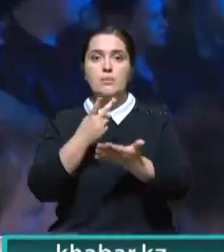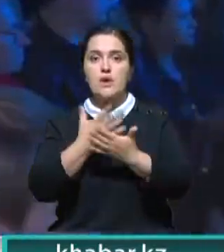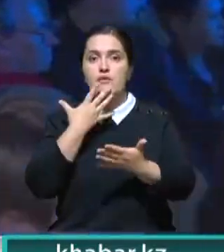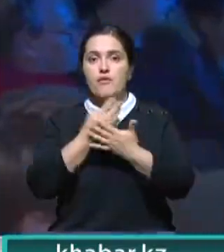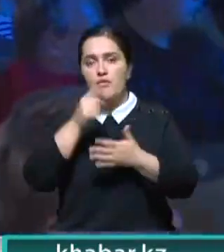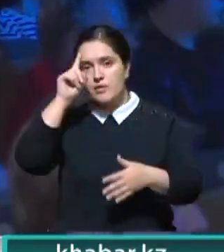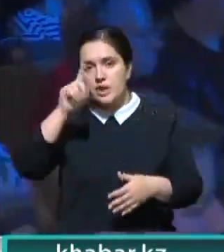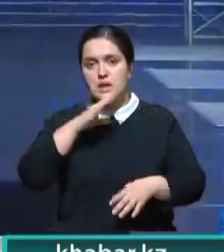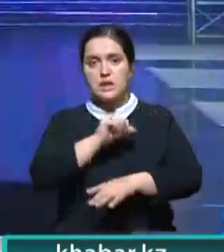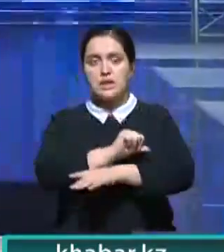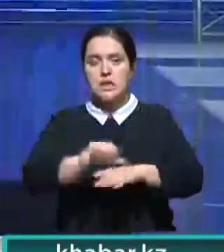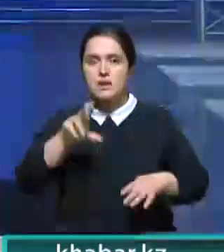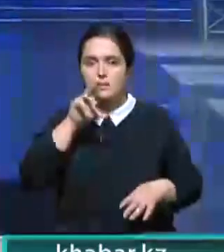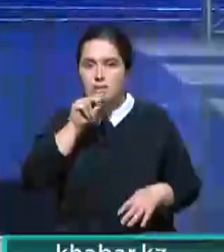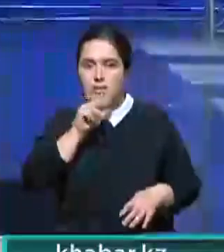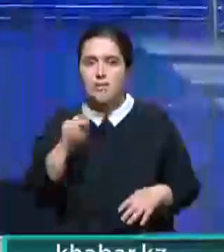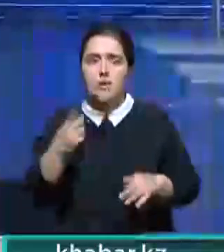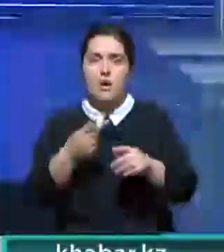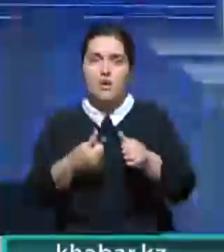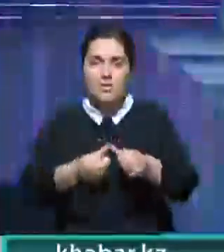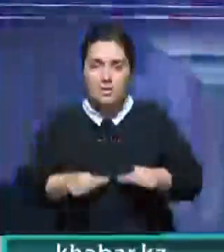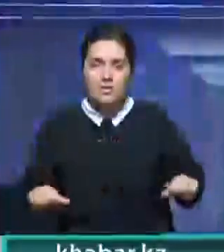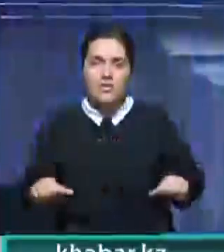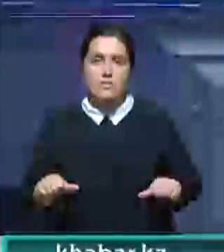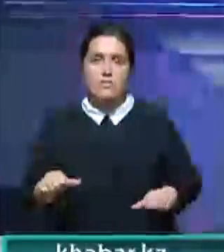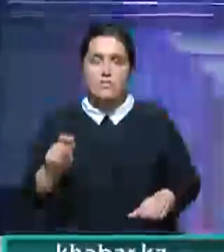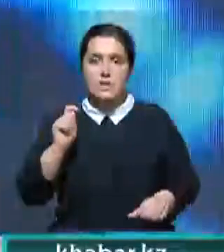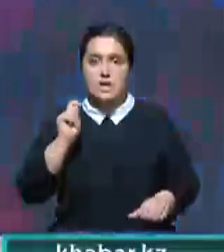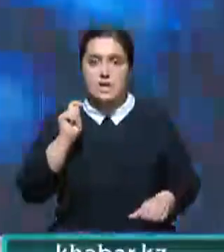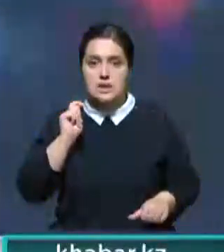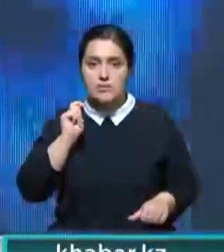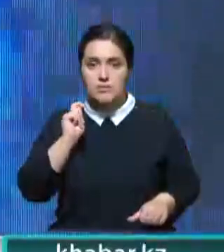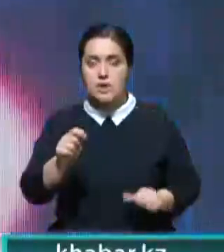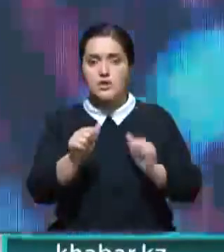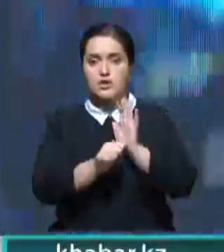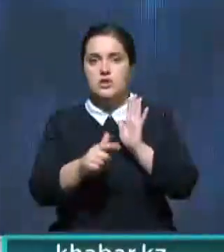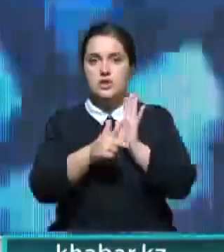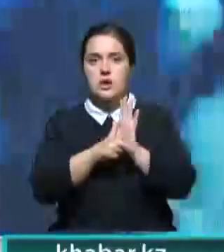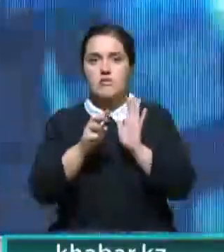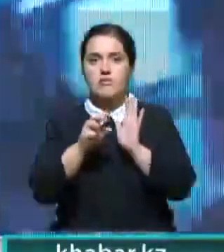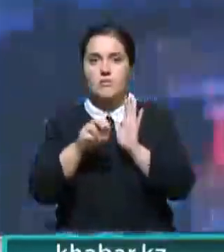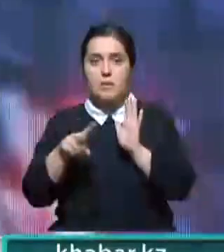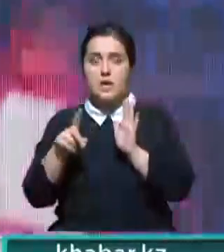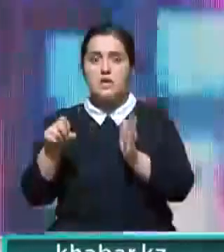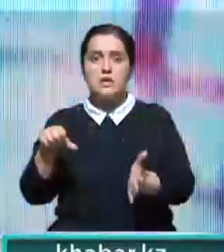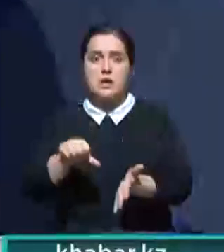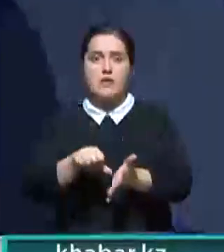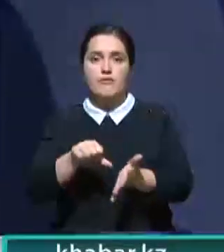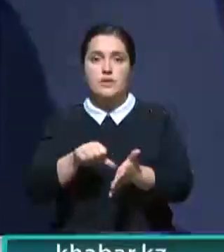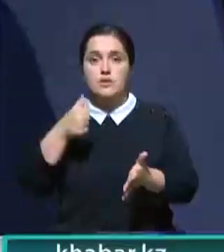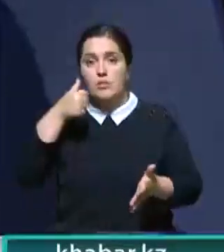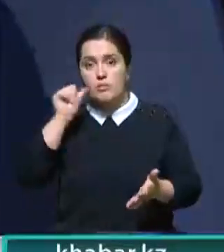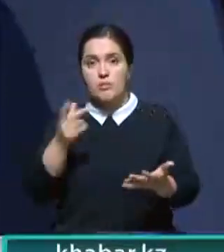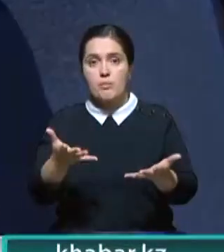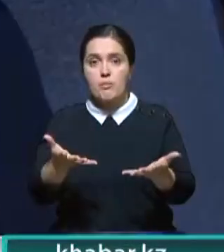продемонстрировать свое владение иностранным языком. Жюри присудило нашему юному исполнителю 68 баллов. Напомню,